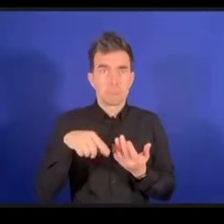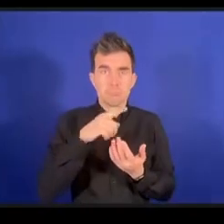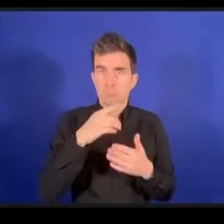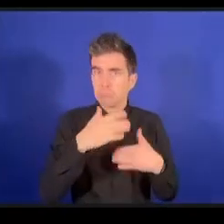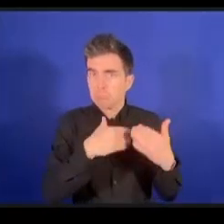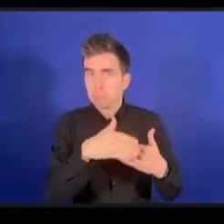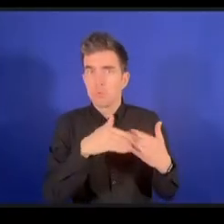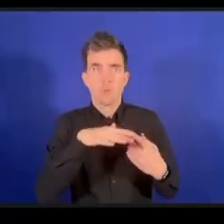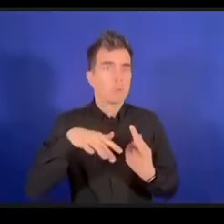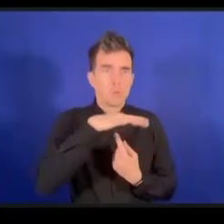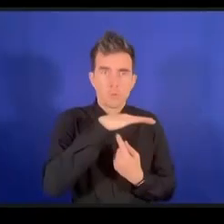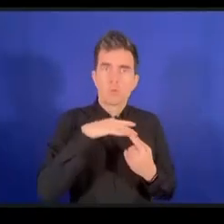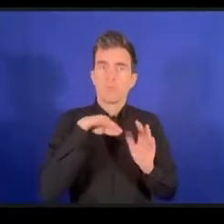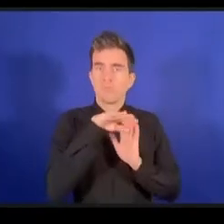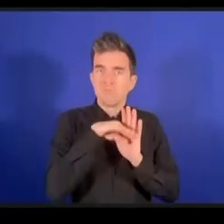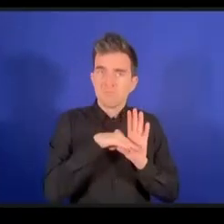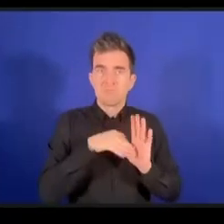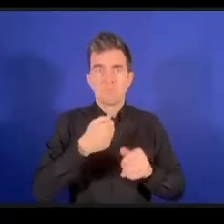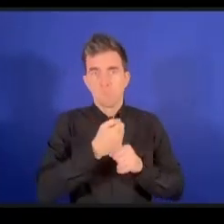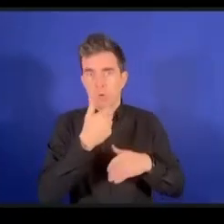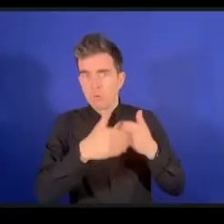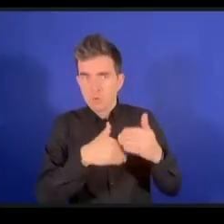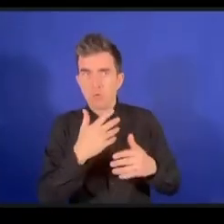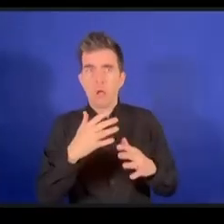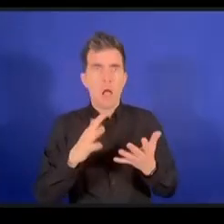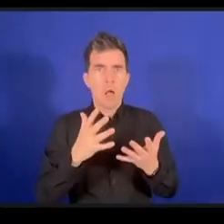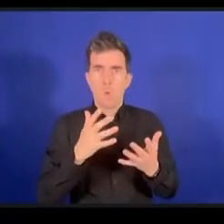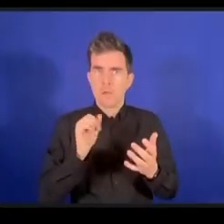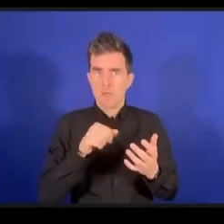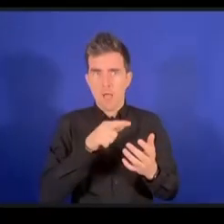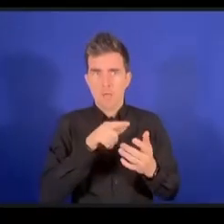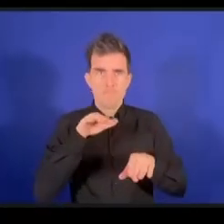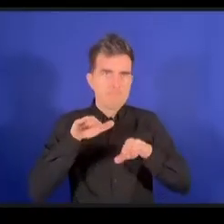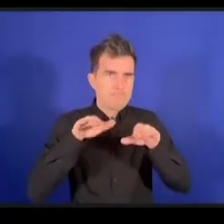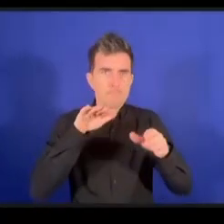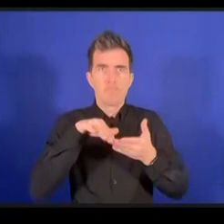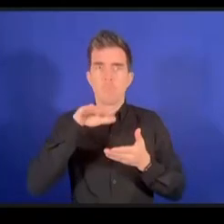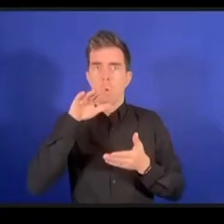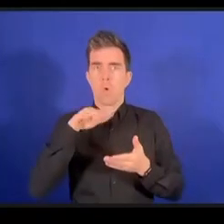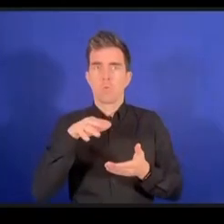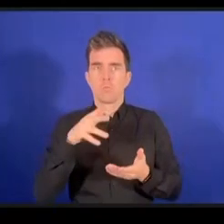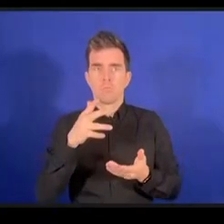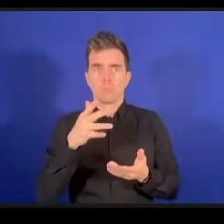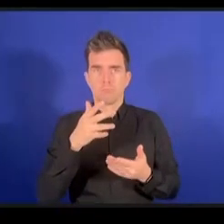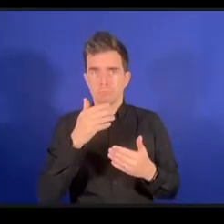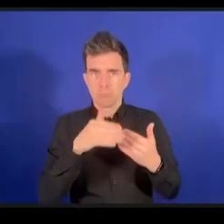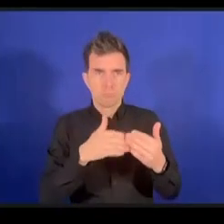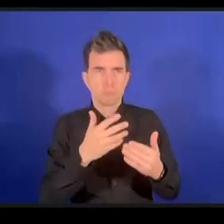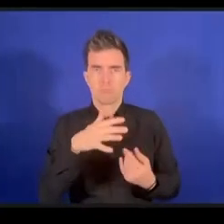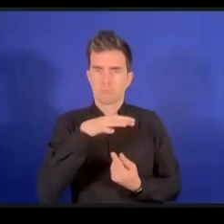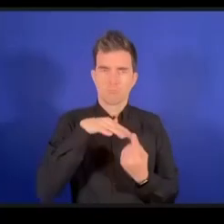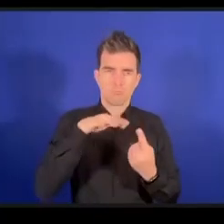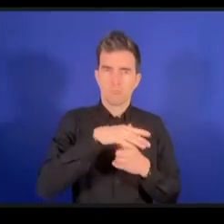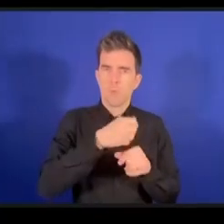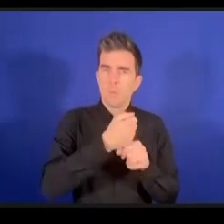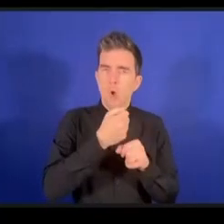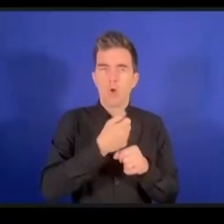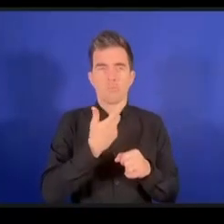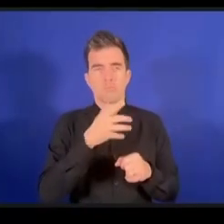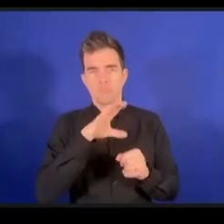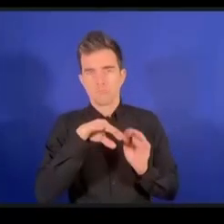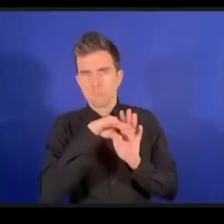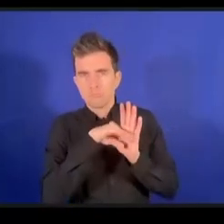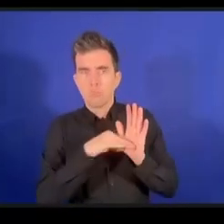من أجل تعزيز المعايير والتشريعات وكيف